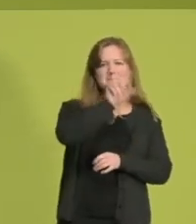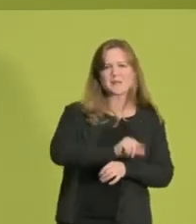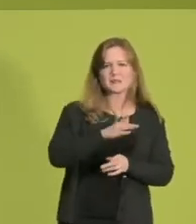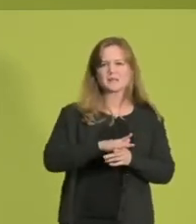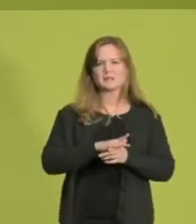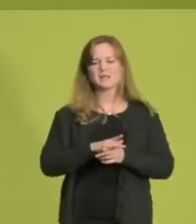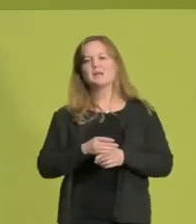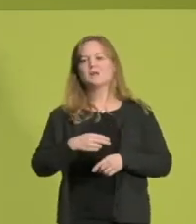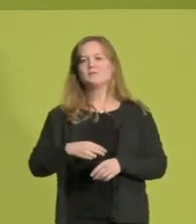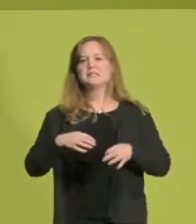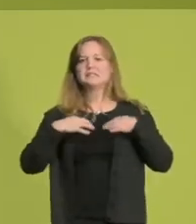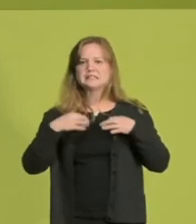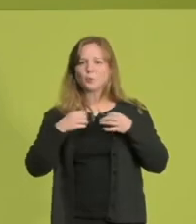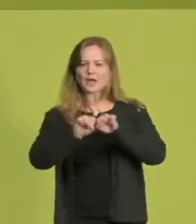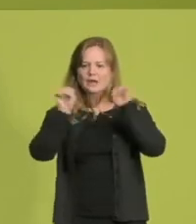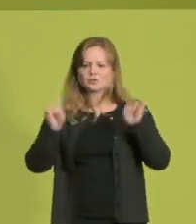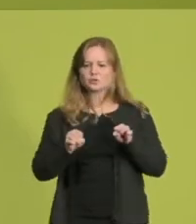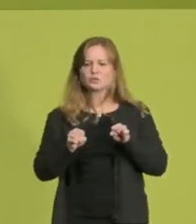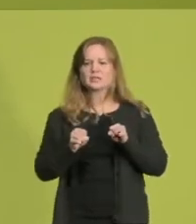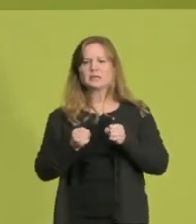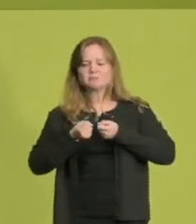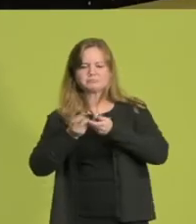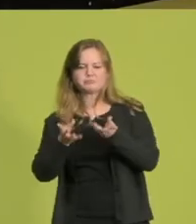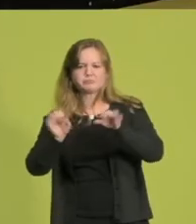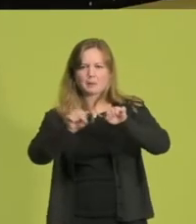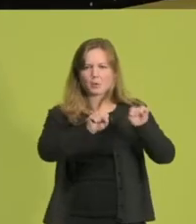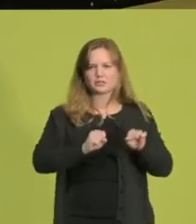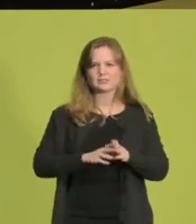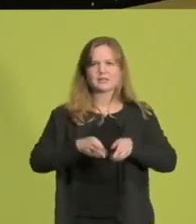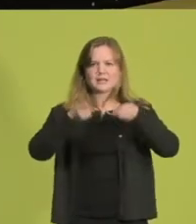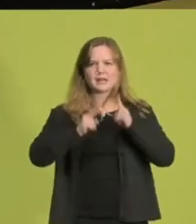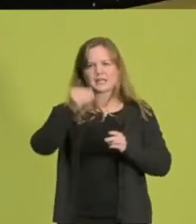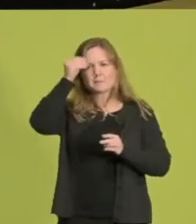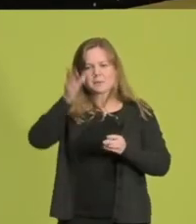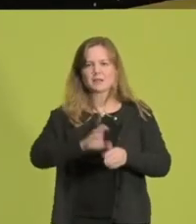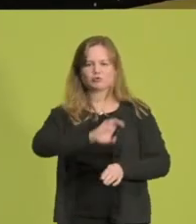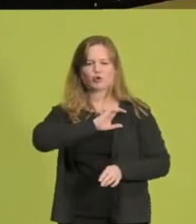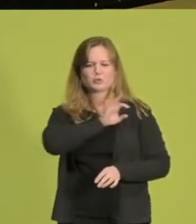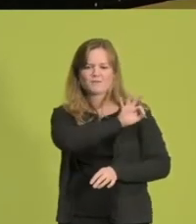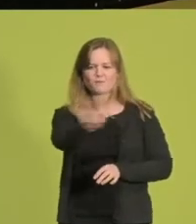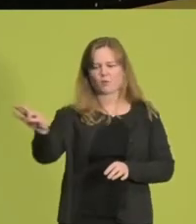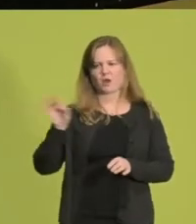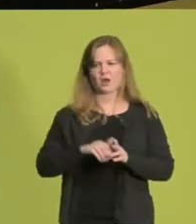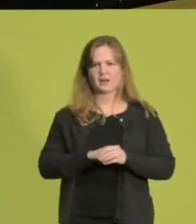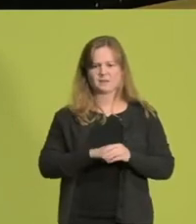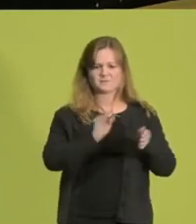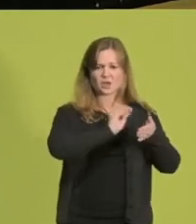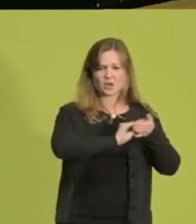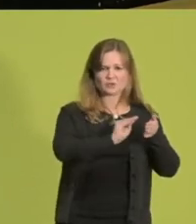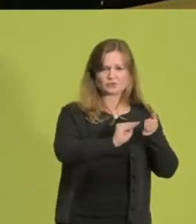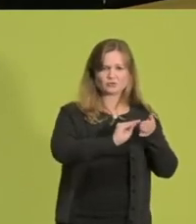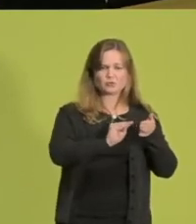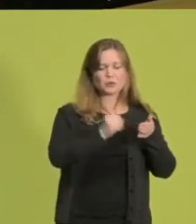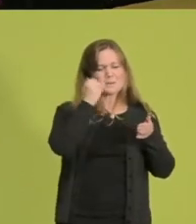ausgestattetes Gesundheitssystem. Wir wollen gerechte Bildungschancen für alle Menschen. Lasst uns doch die Schulen zu den